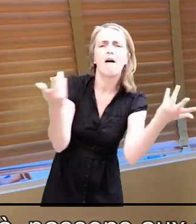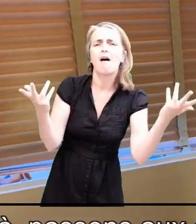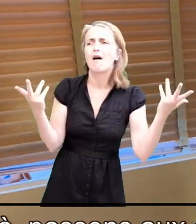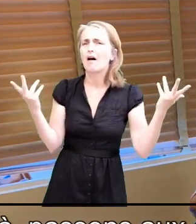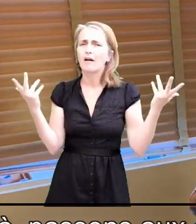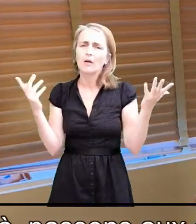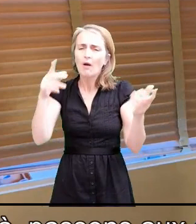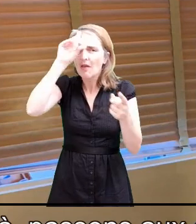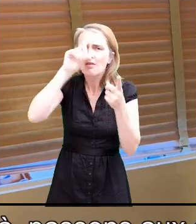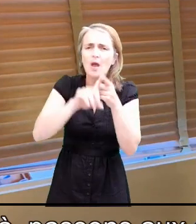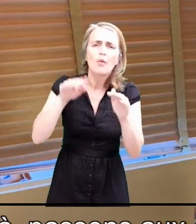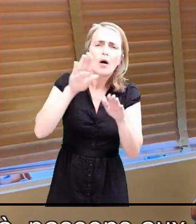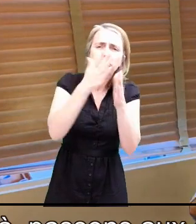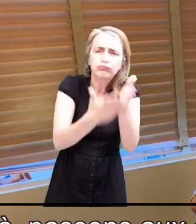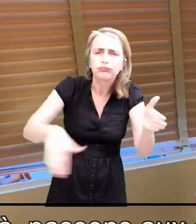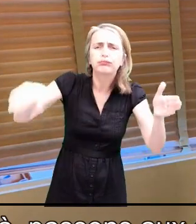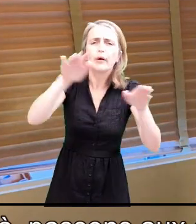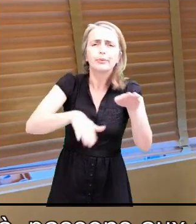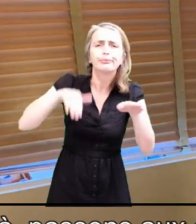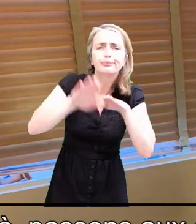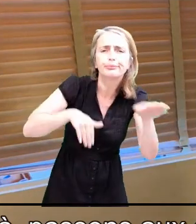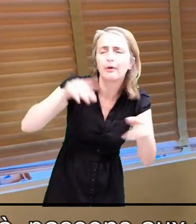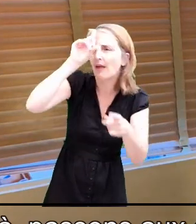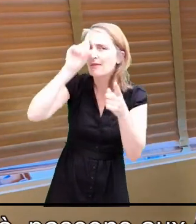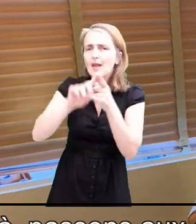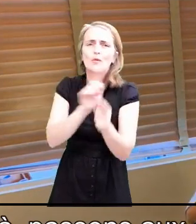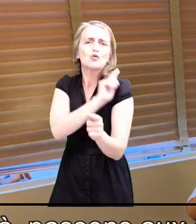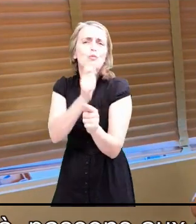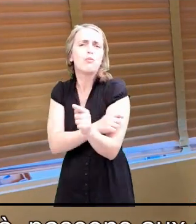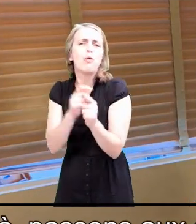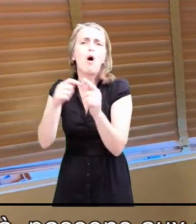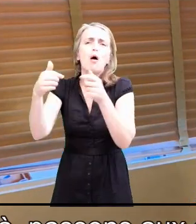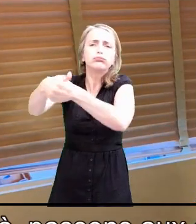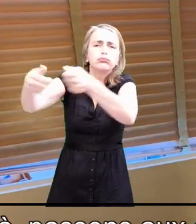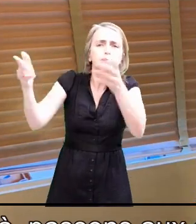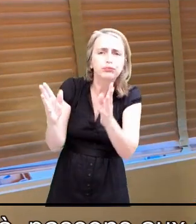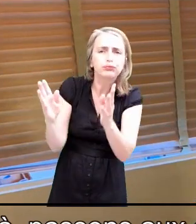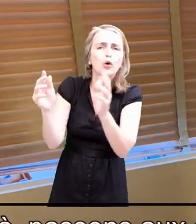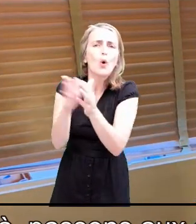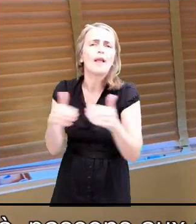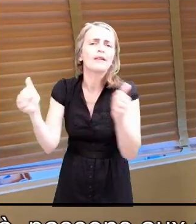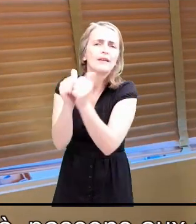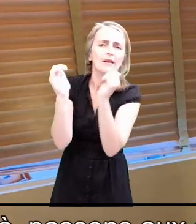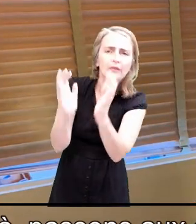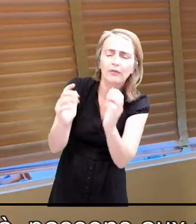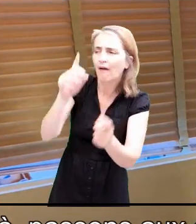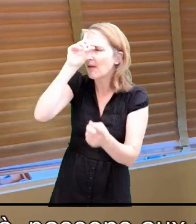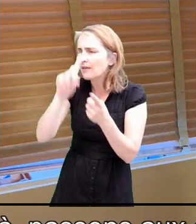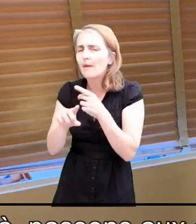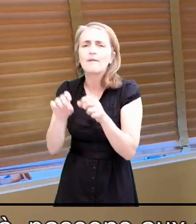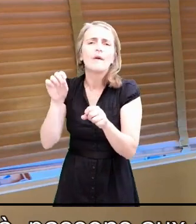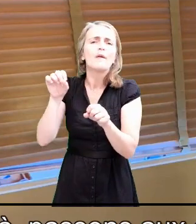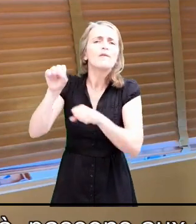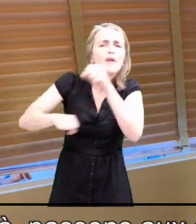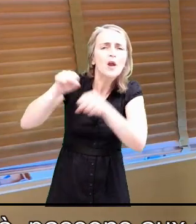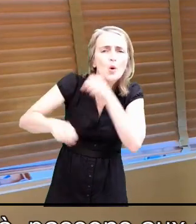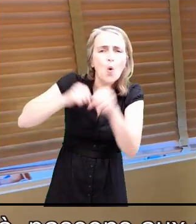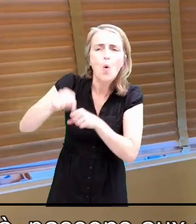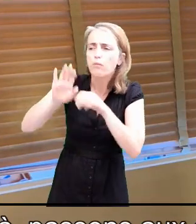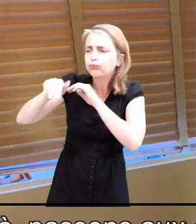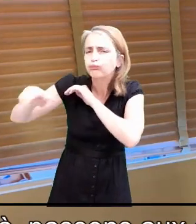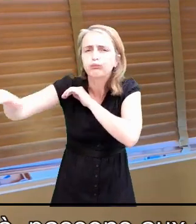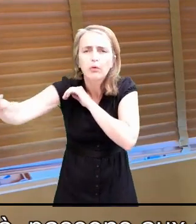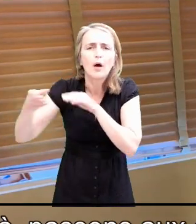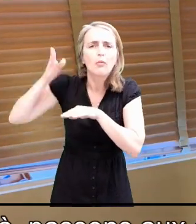skatepark, pump track, les city stades, les structures sportives de crossfit, les